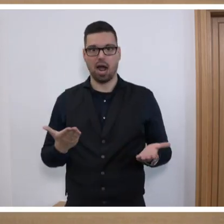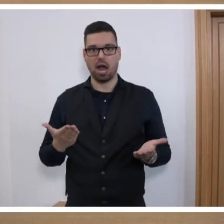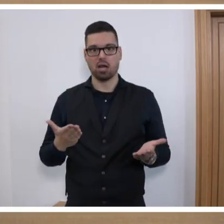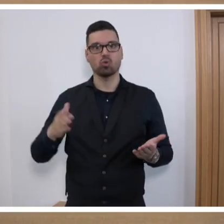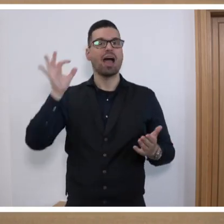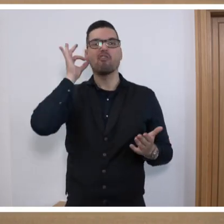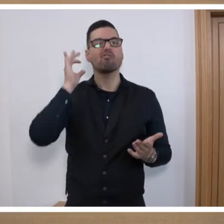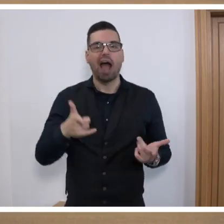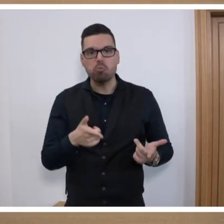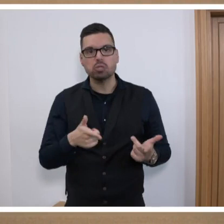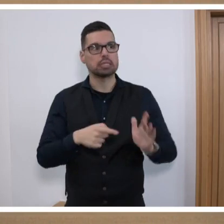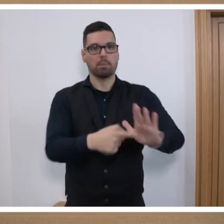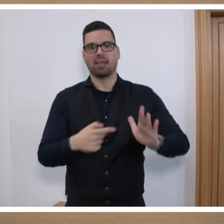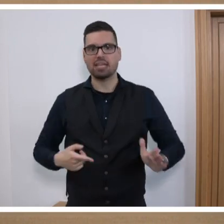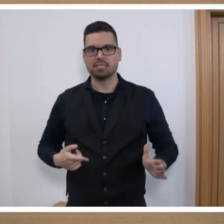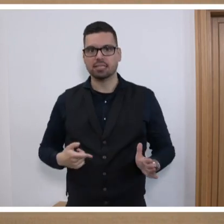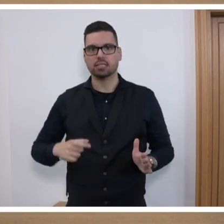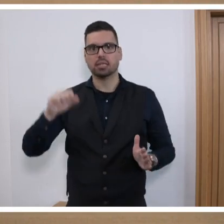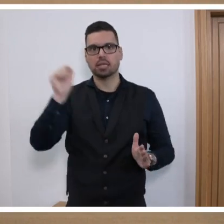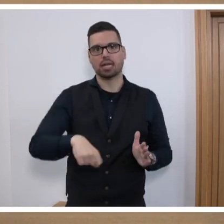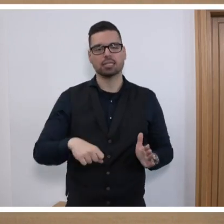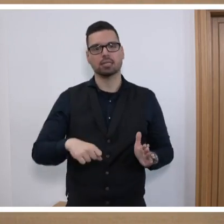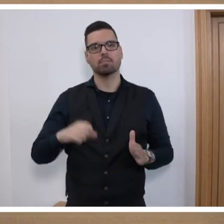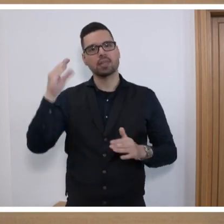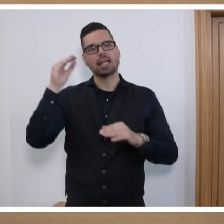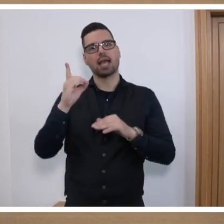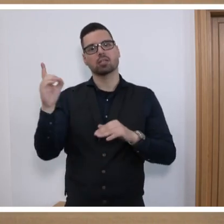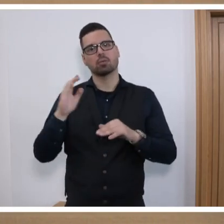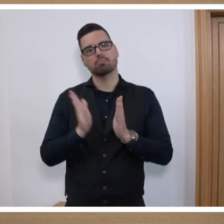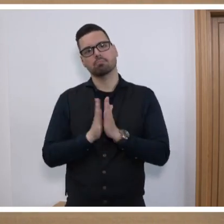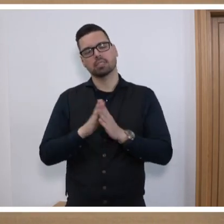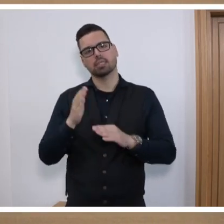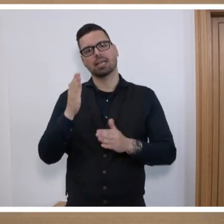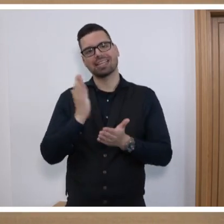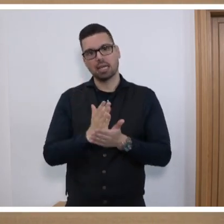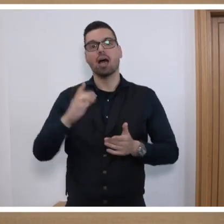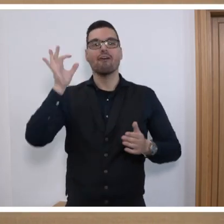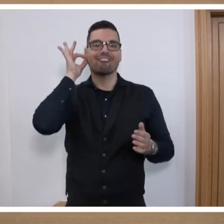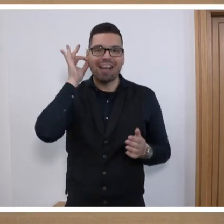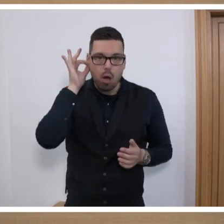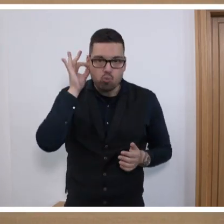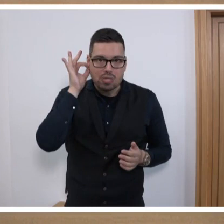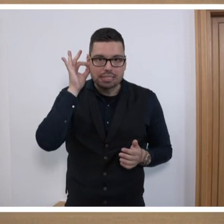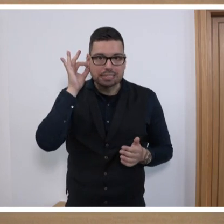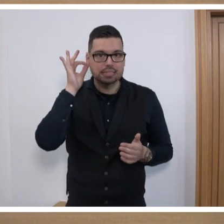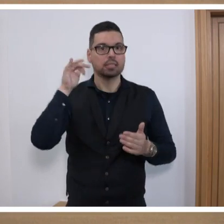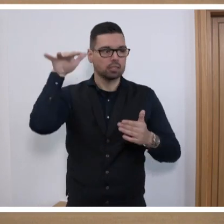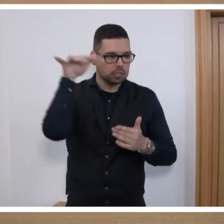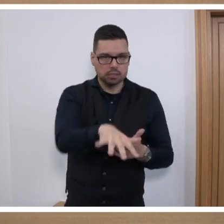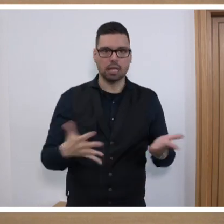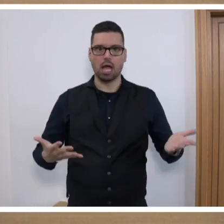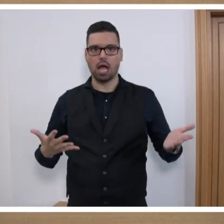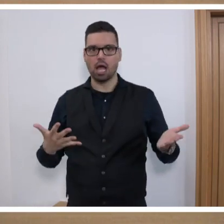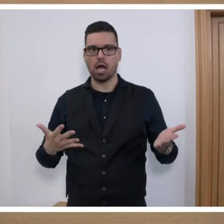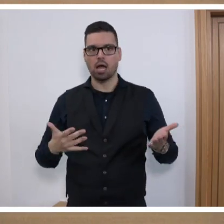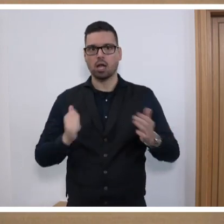die Frauen nämlich bewiesen, dass sie das können. Ja, kommen Sie jetzt bitte zum Ende. Und dass die Frauen nachher auch mehr Rechte bekommen haben, weil man